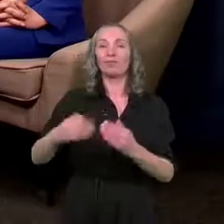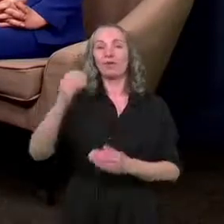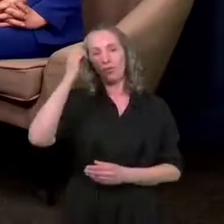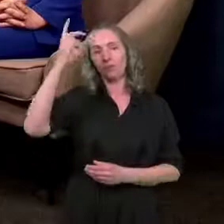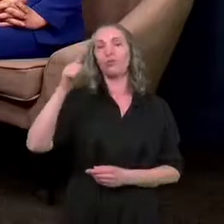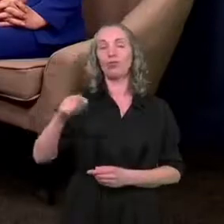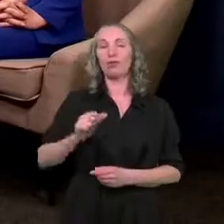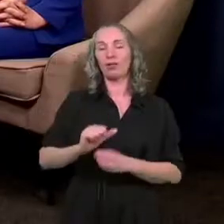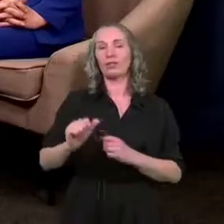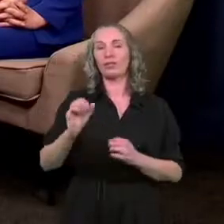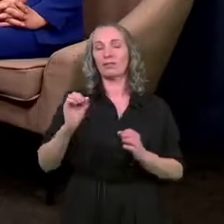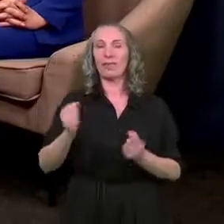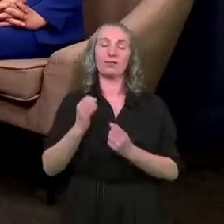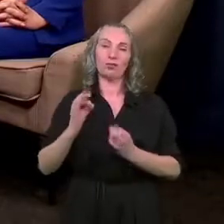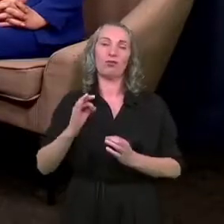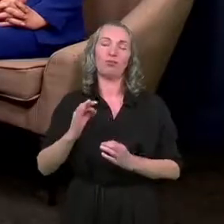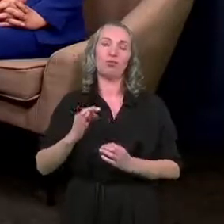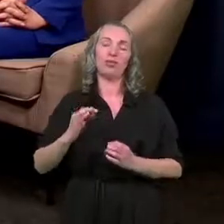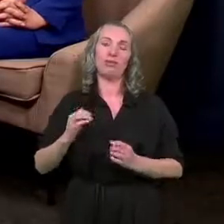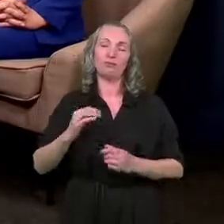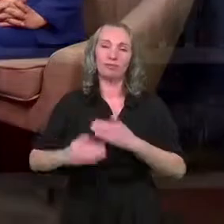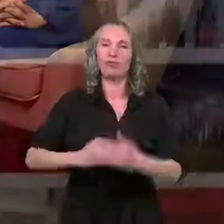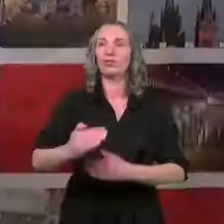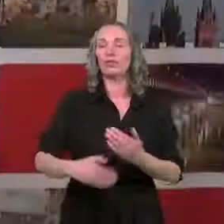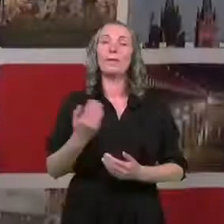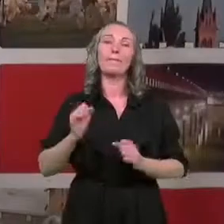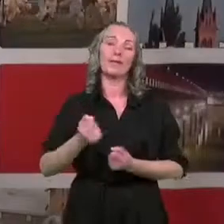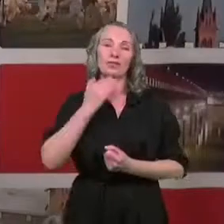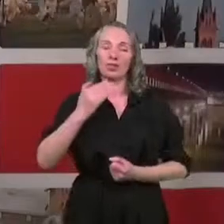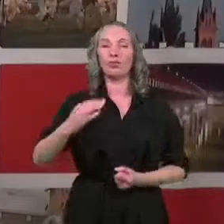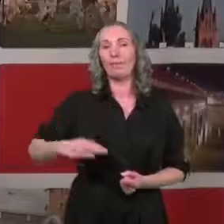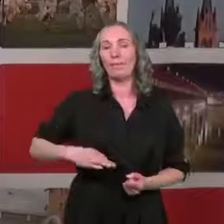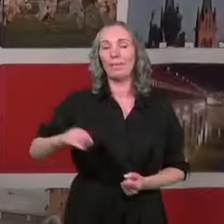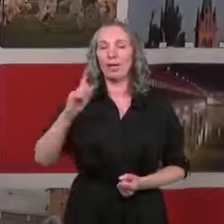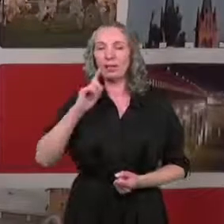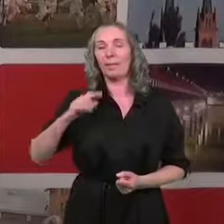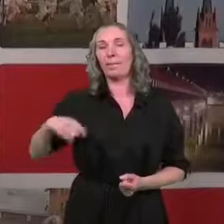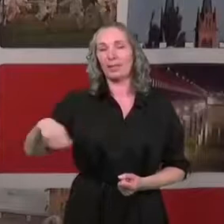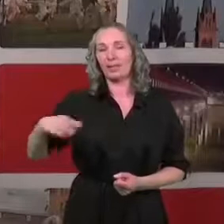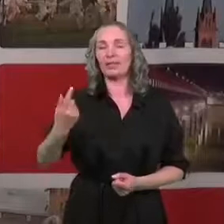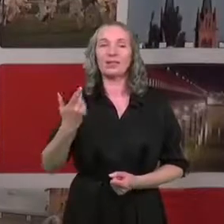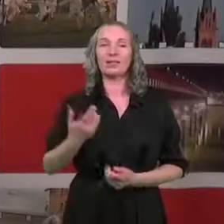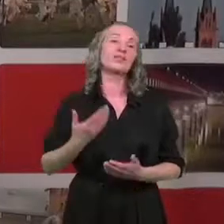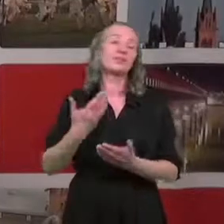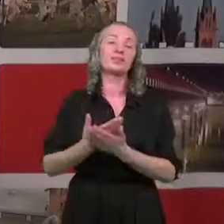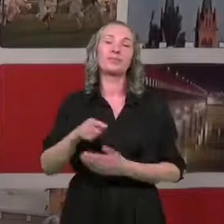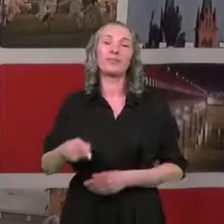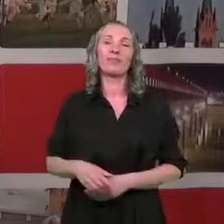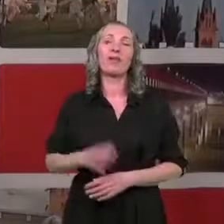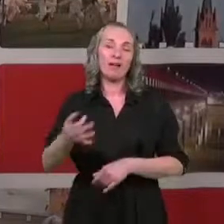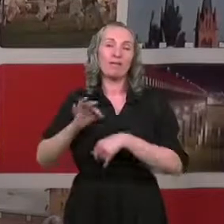bardzo dobrze zafunkcjonował. Bardzo dziękuję Panie Prezydencie za dokonanie tego